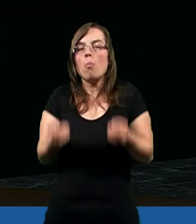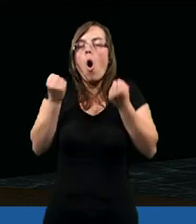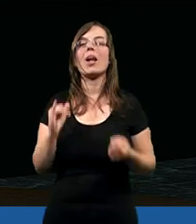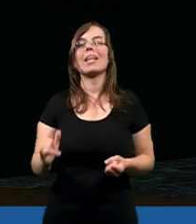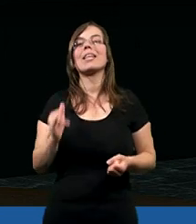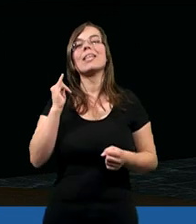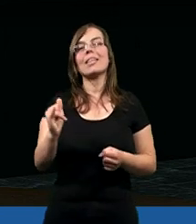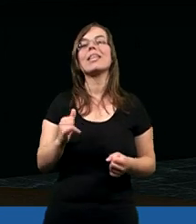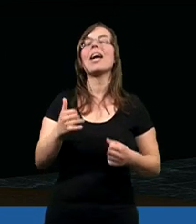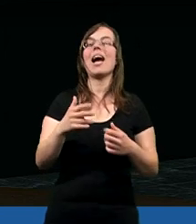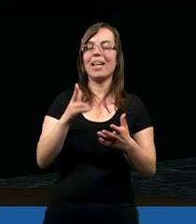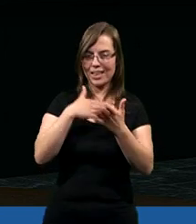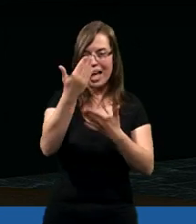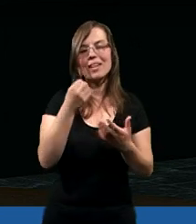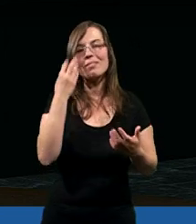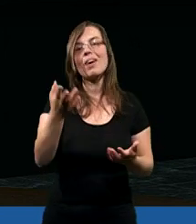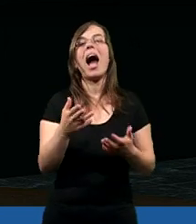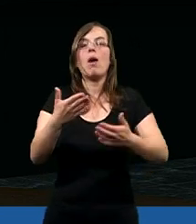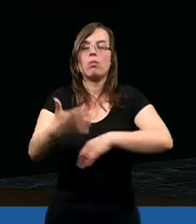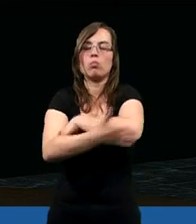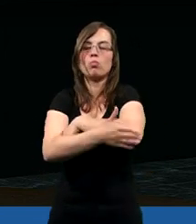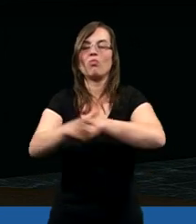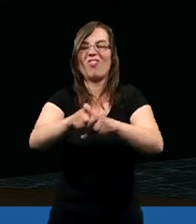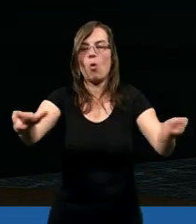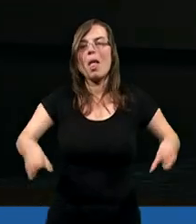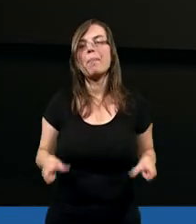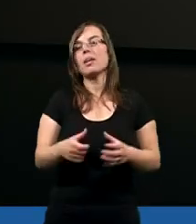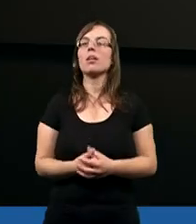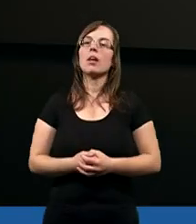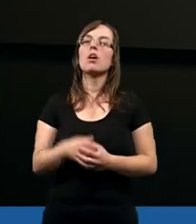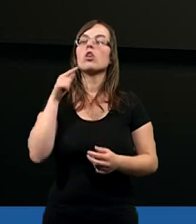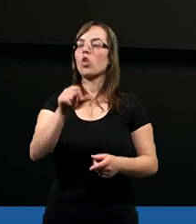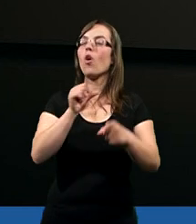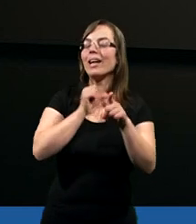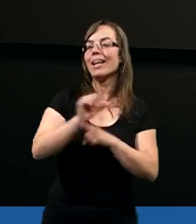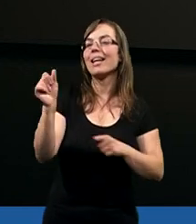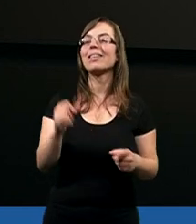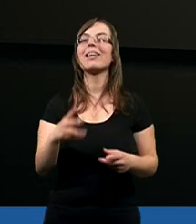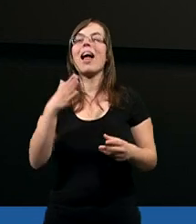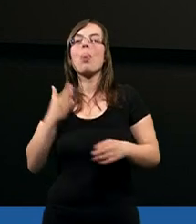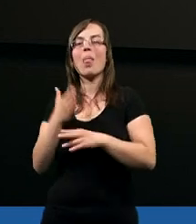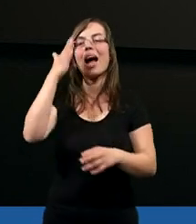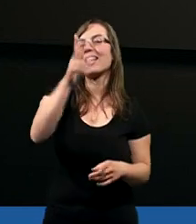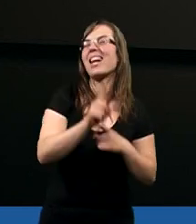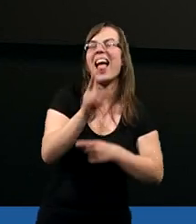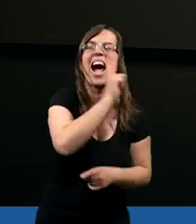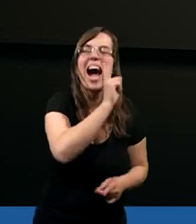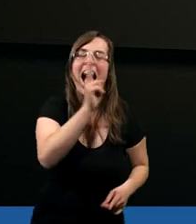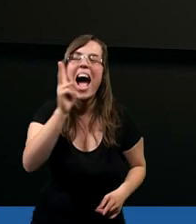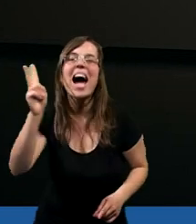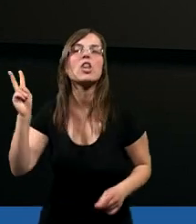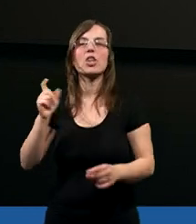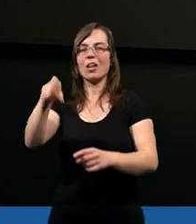umocni i na trwałym postawii gruncie. Myślę, że to jest nadzieja dla